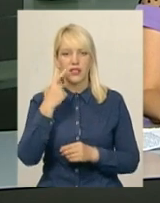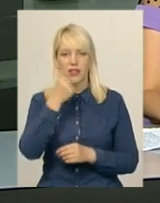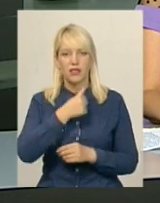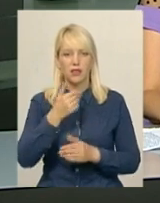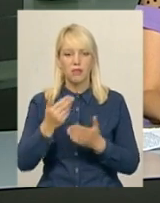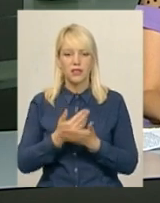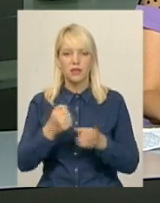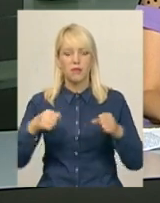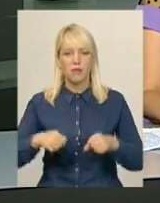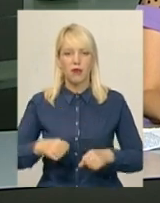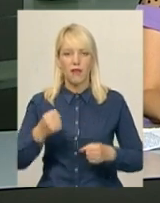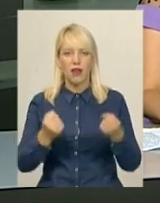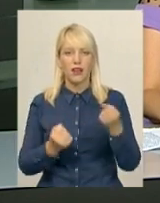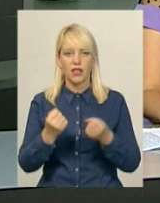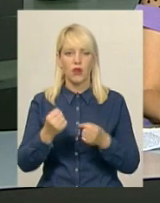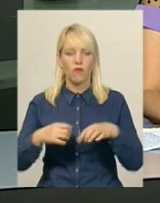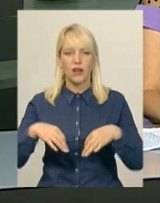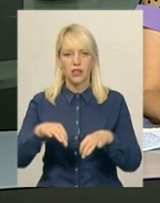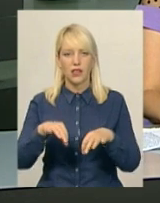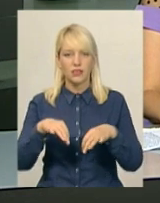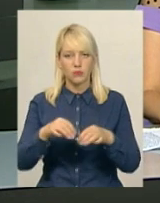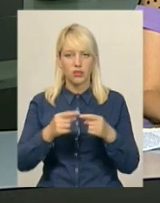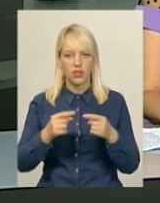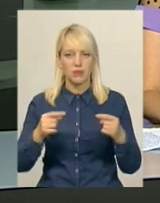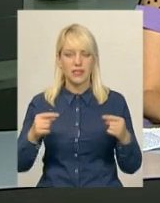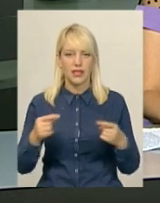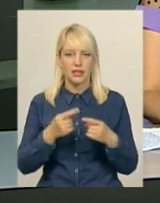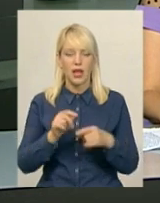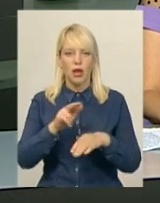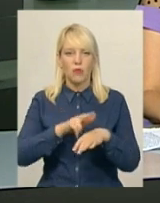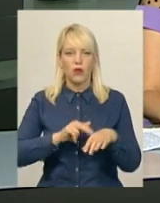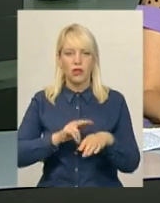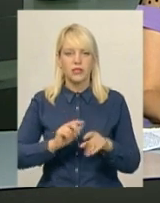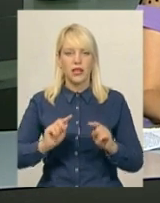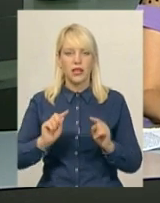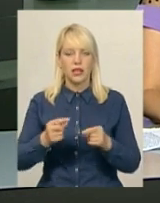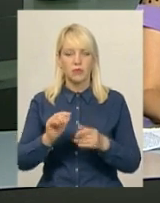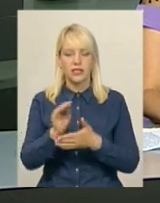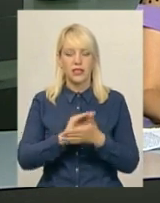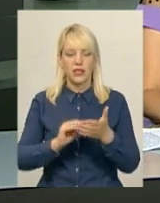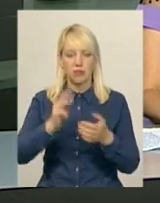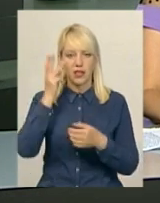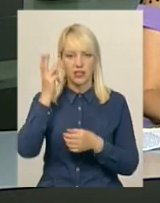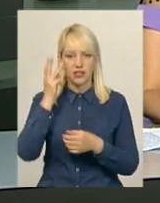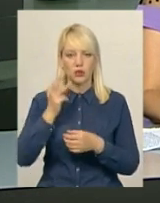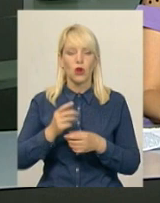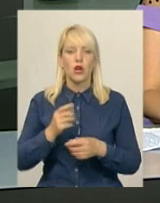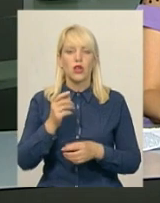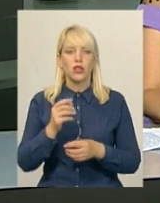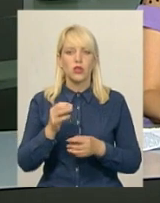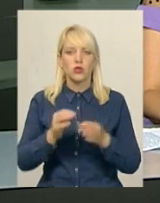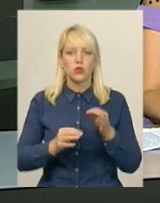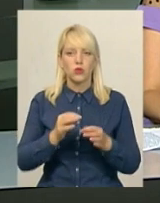керувати транспортними засобами. Працівники патрульної поліції області затримали секретаря Хмельницької міської ради в ніч проти 16